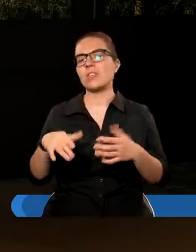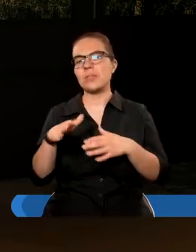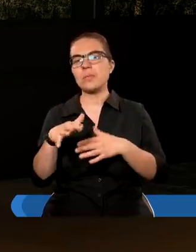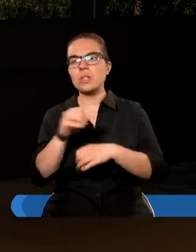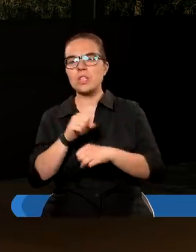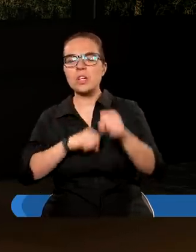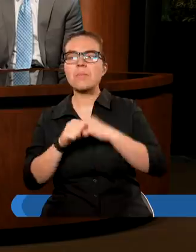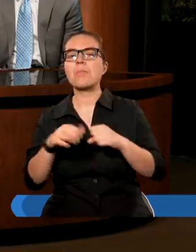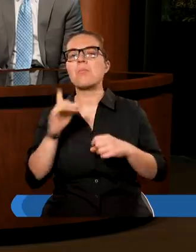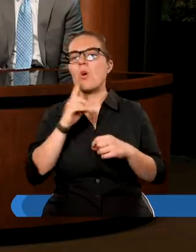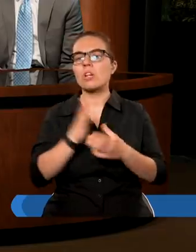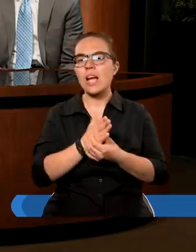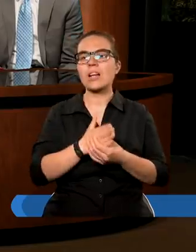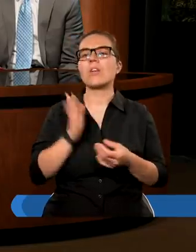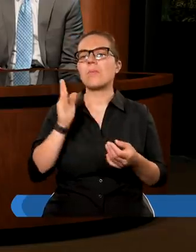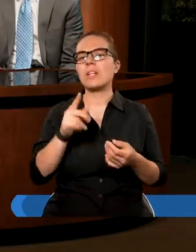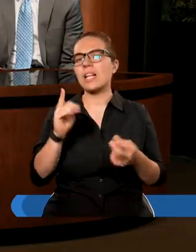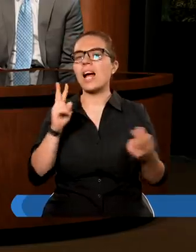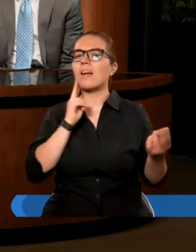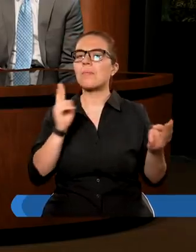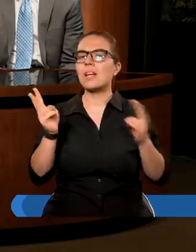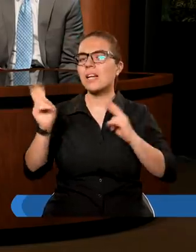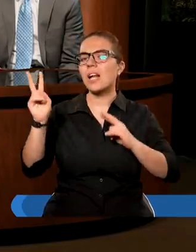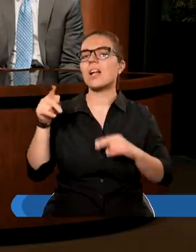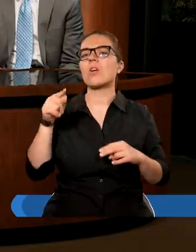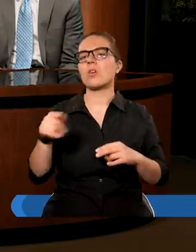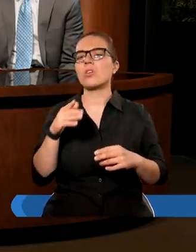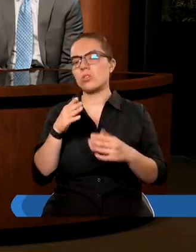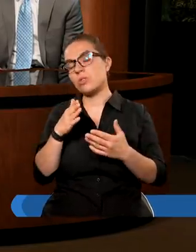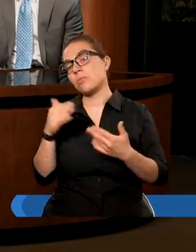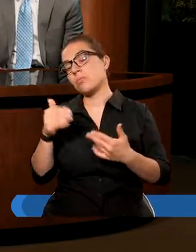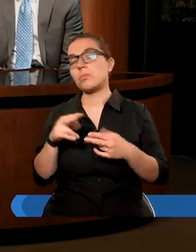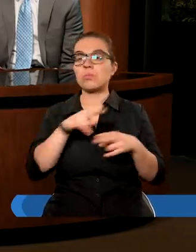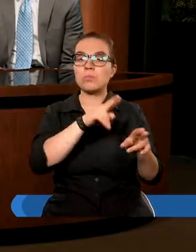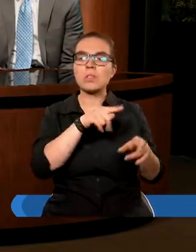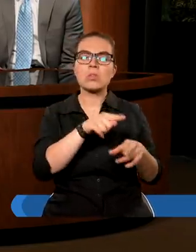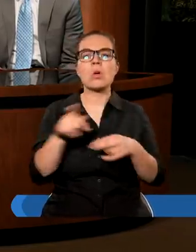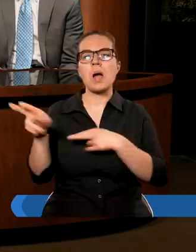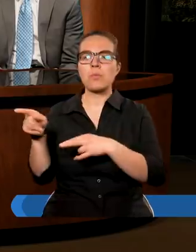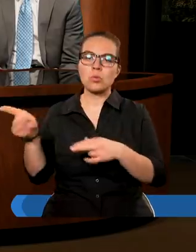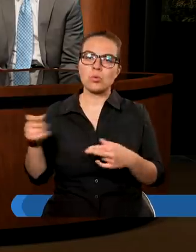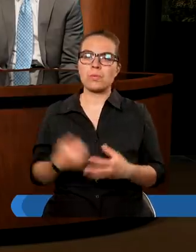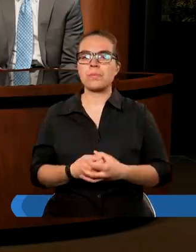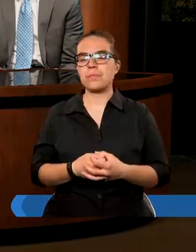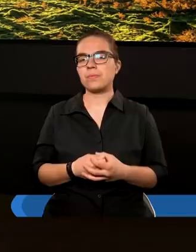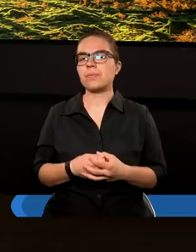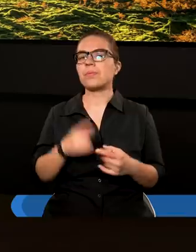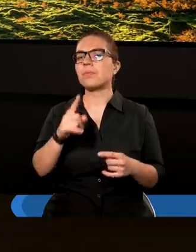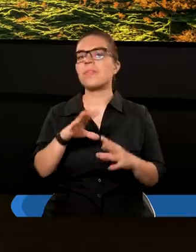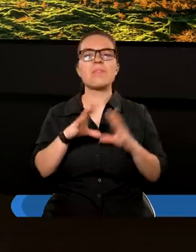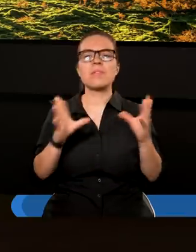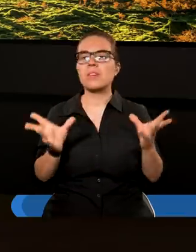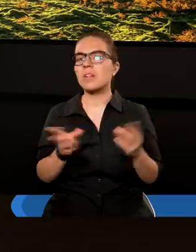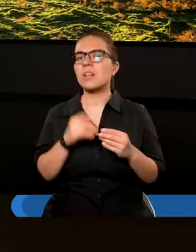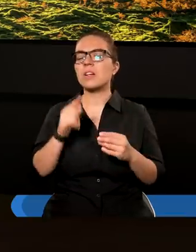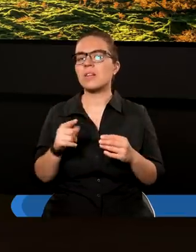pośredników, co też będzie takim sygnałem, że już niedługo nadejdzie koniec. Te wszystkie